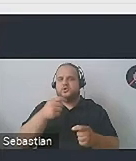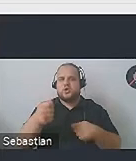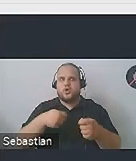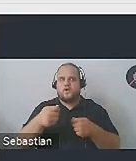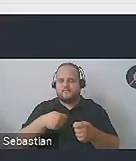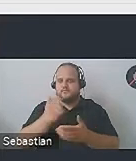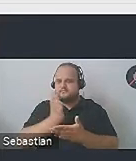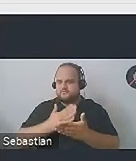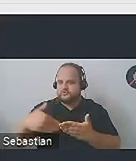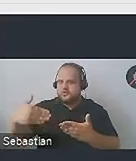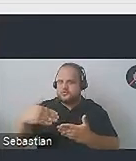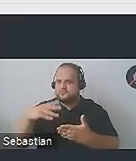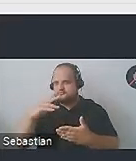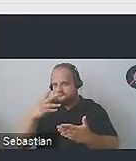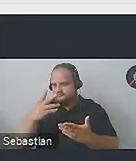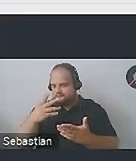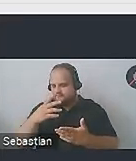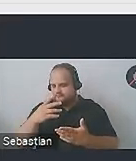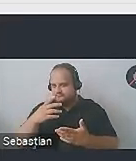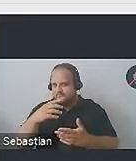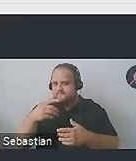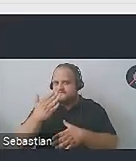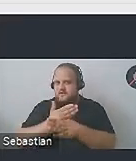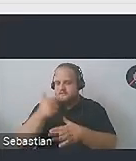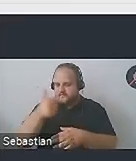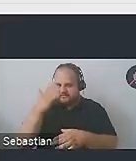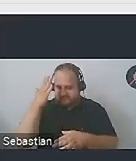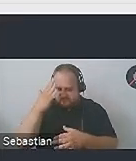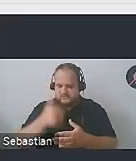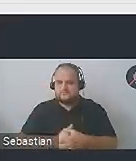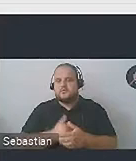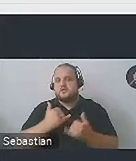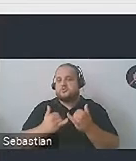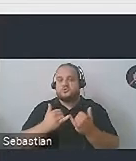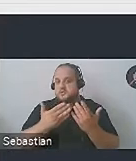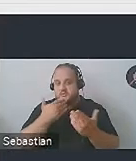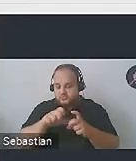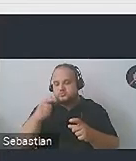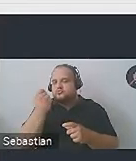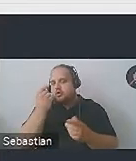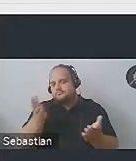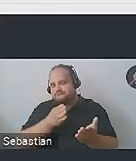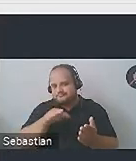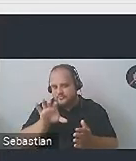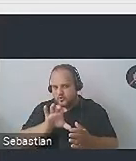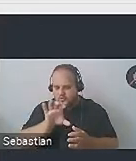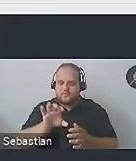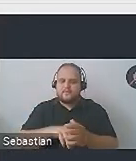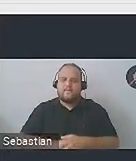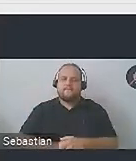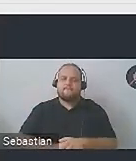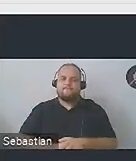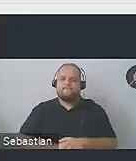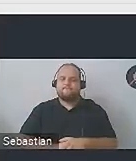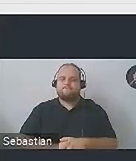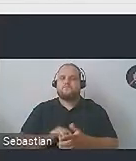jednostki powinien ją znać. Innym osobom również polecam, żeby ją chociaż przejrzały. Ta ustawa obowiązuje w